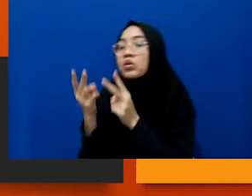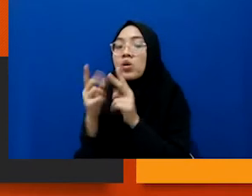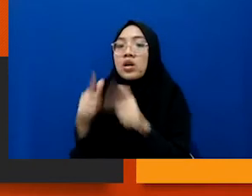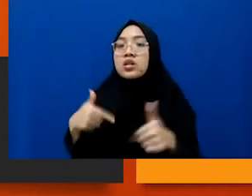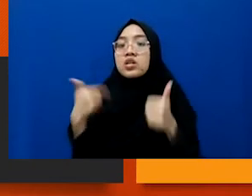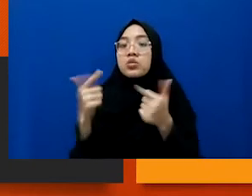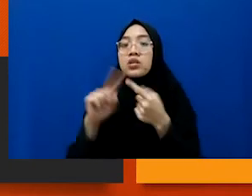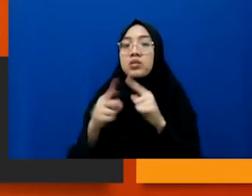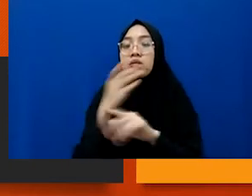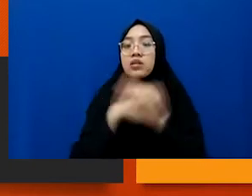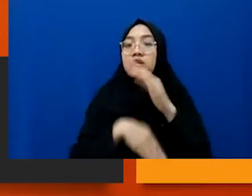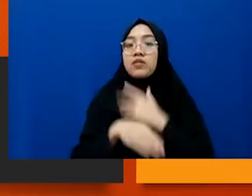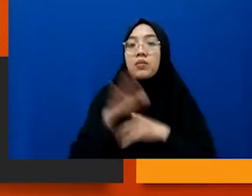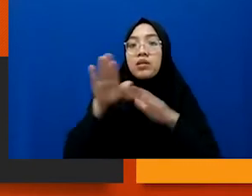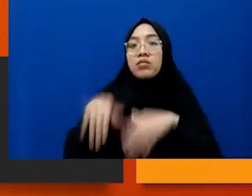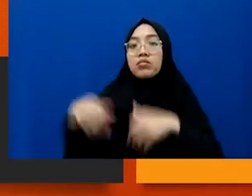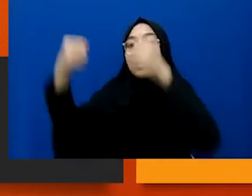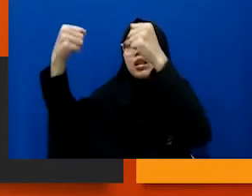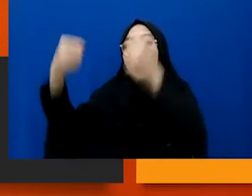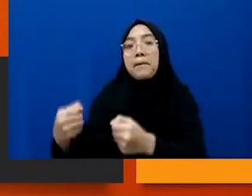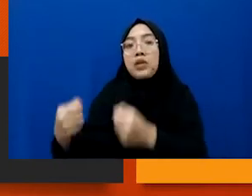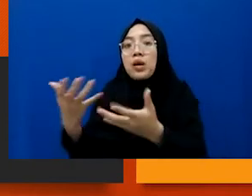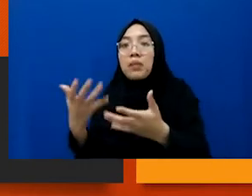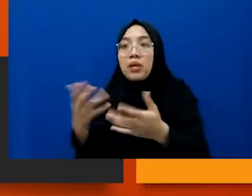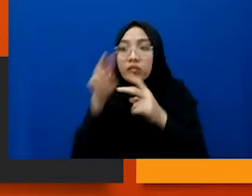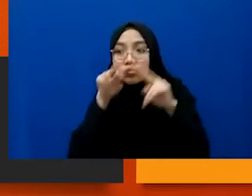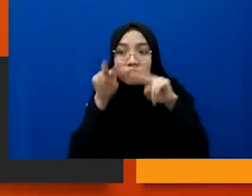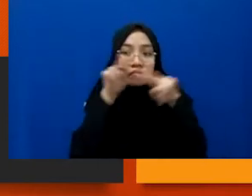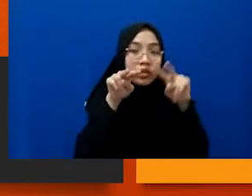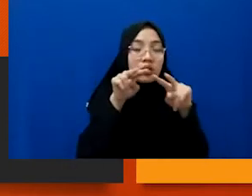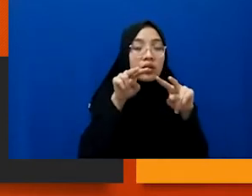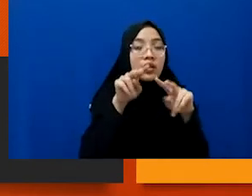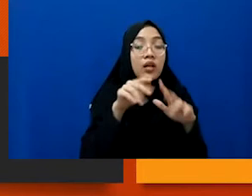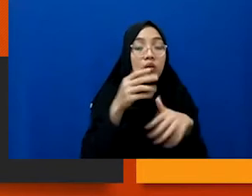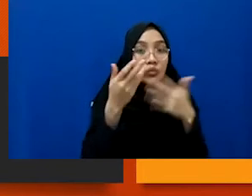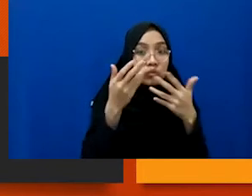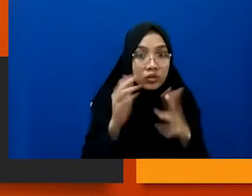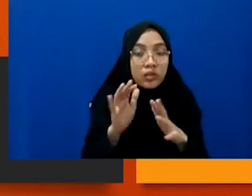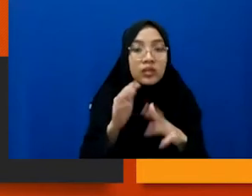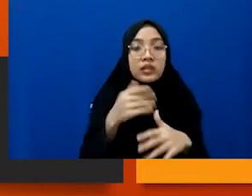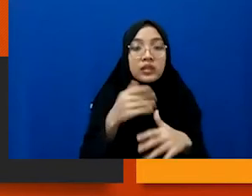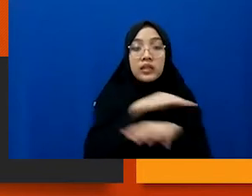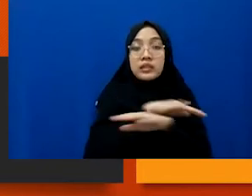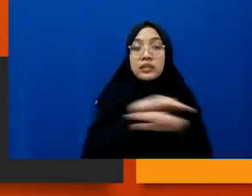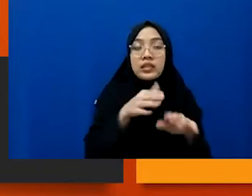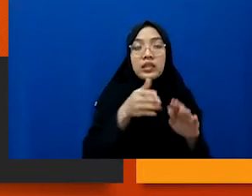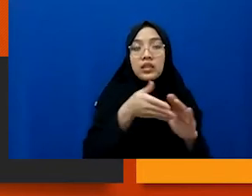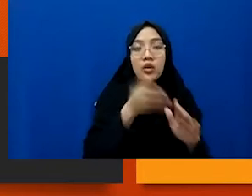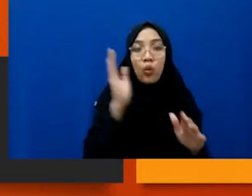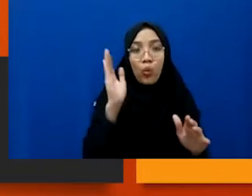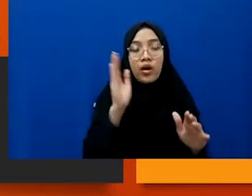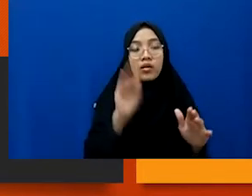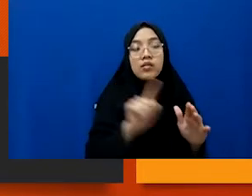teman-teman defable yang ada disana di dalam kayak apa nah kemudian setelah saya selesai saya keluar gitu kan